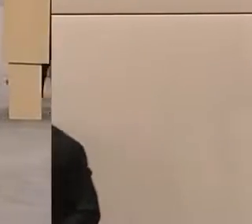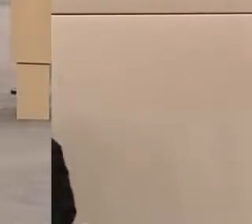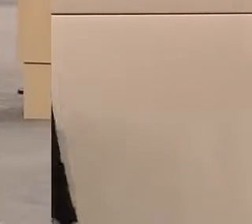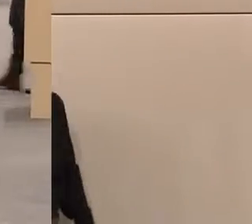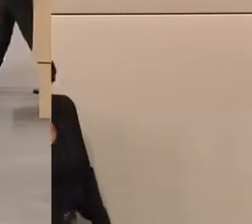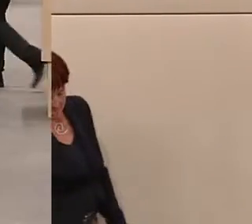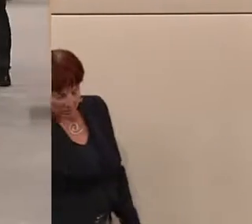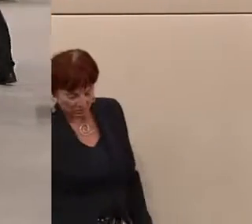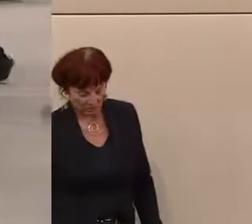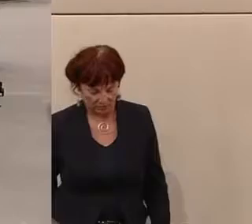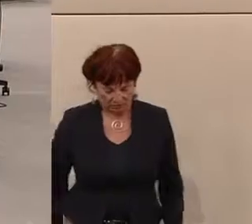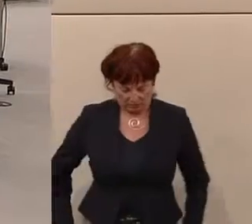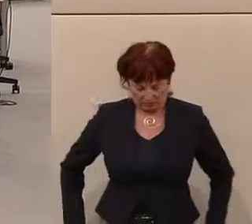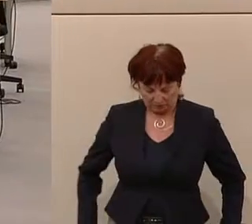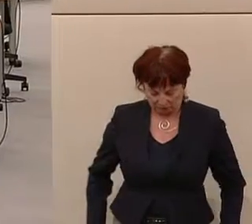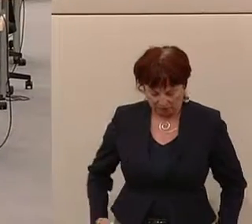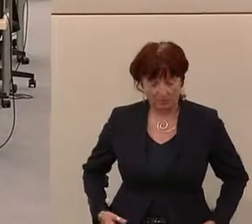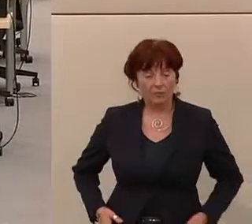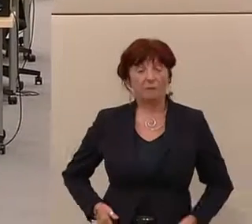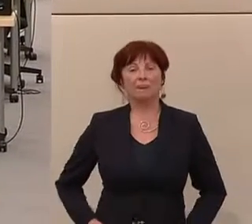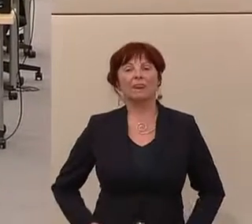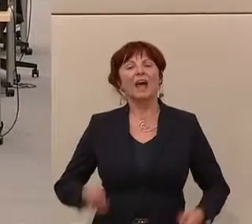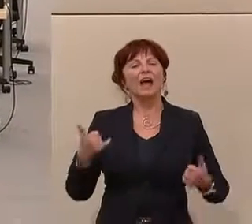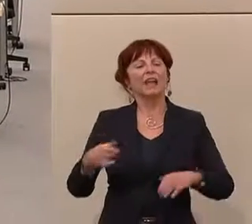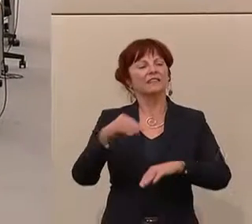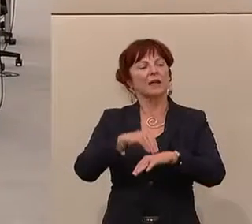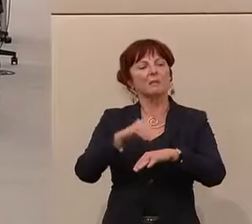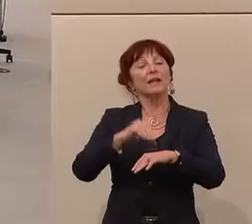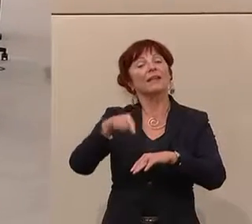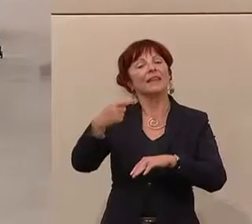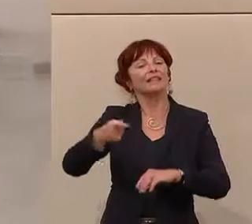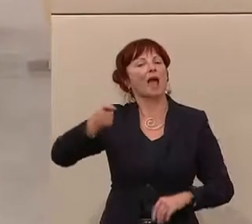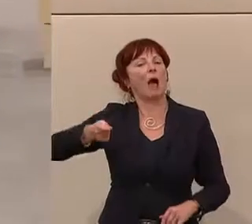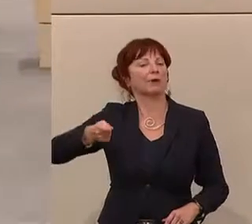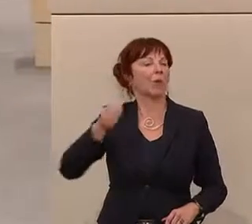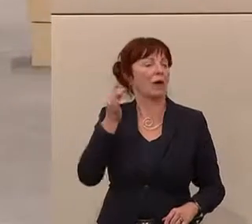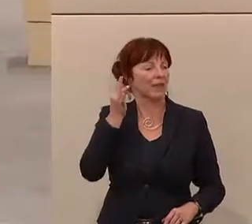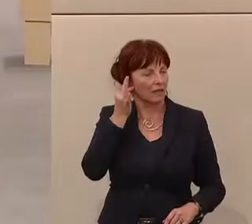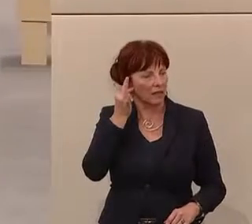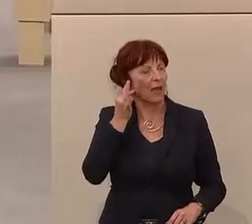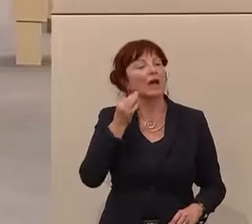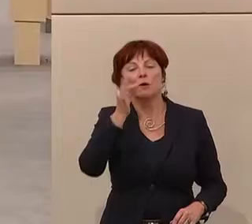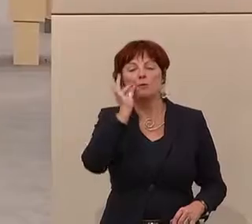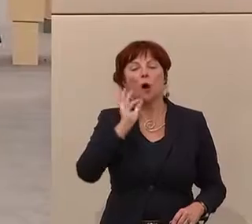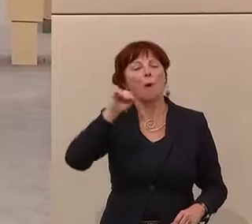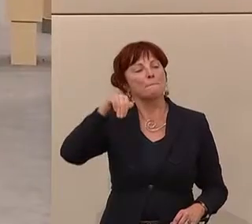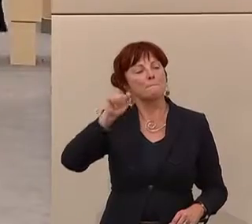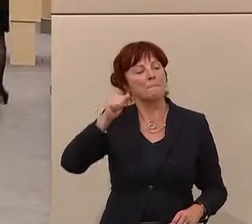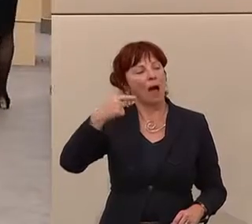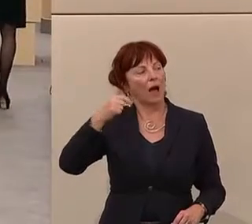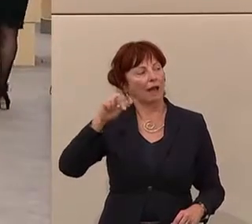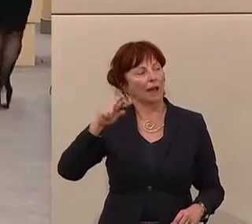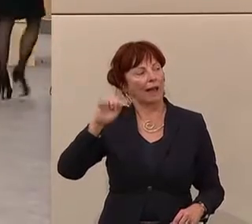Als Zeitenwende und Paradigmenwechsel bezeichnet Andreas Hanger von der ÖVP Das neue Doppelbudget 2018